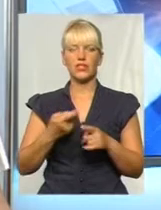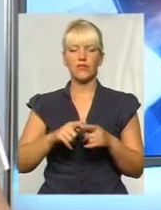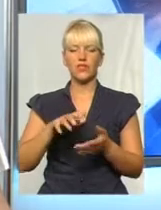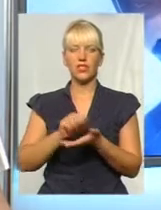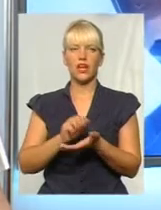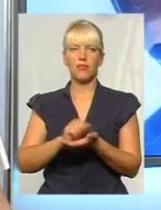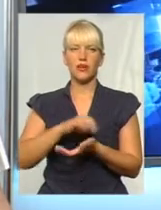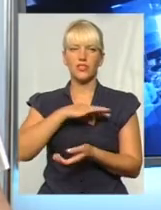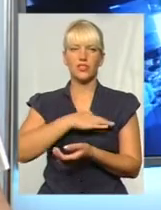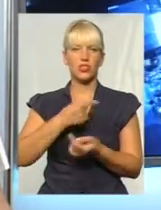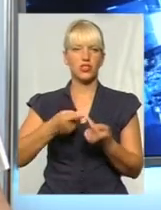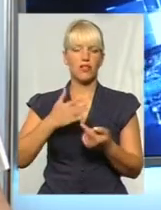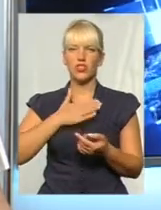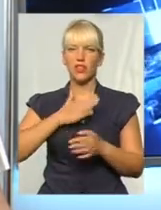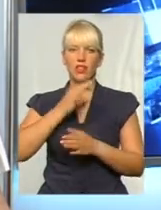це вже не наша компетенція.